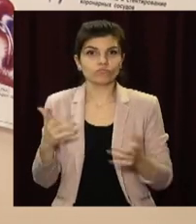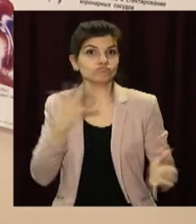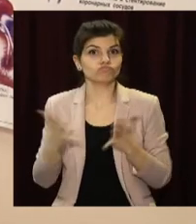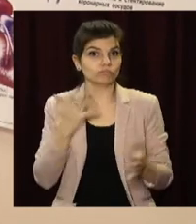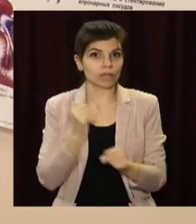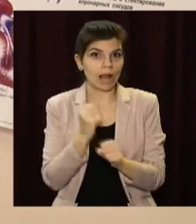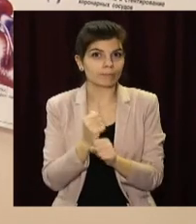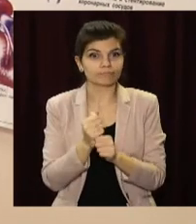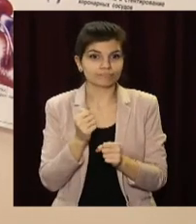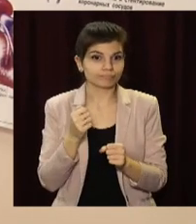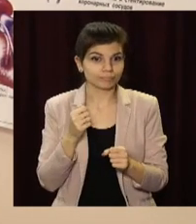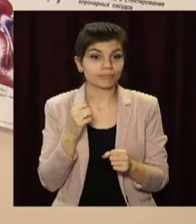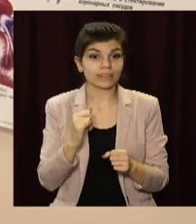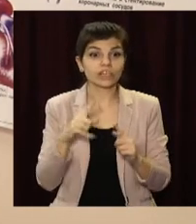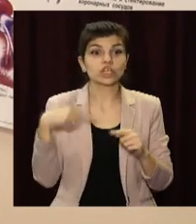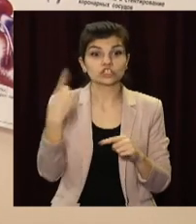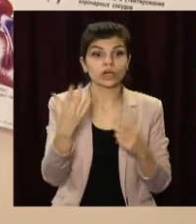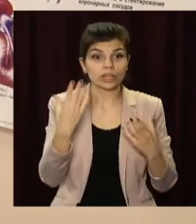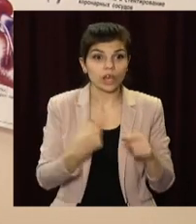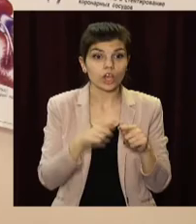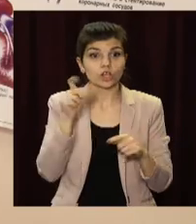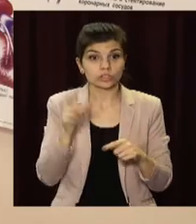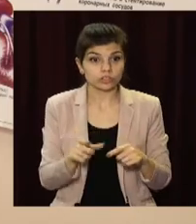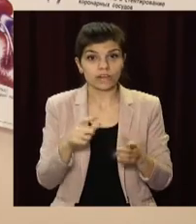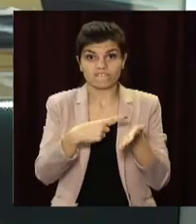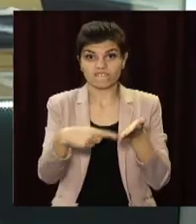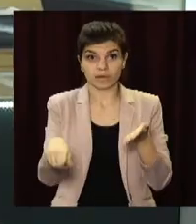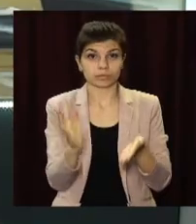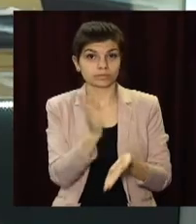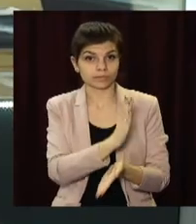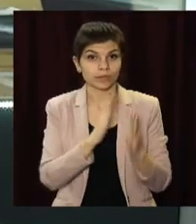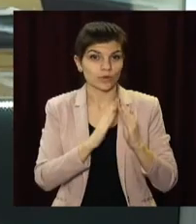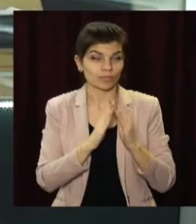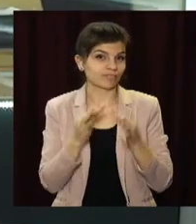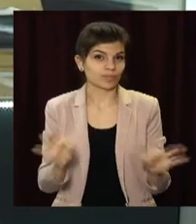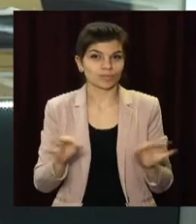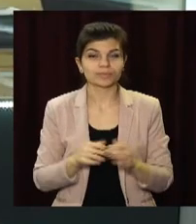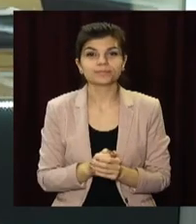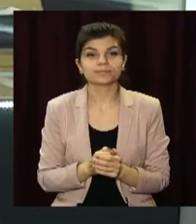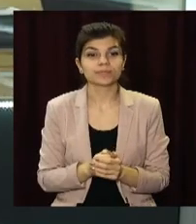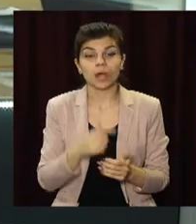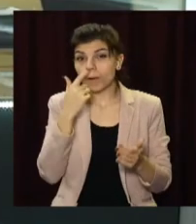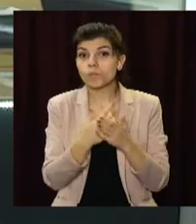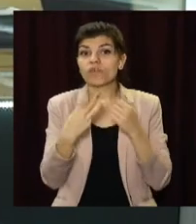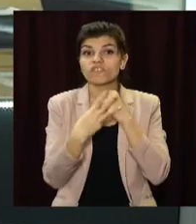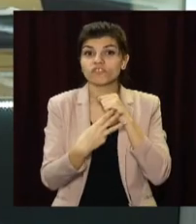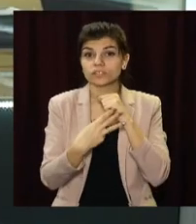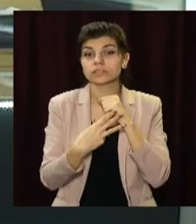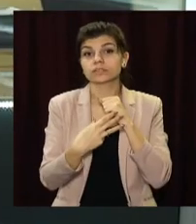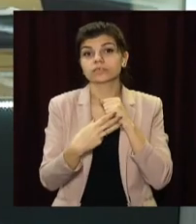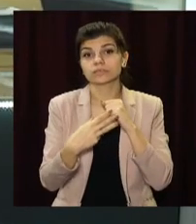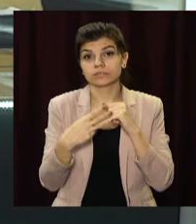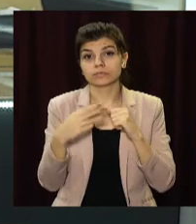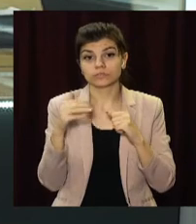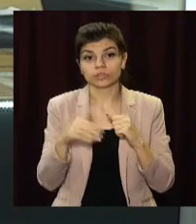работать, и на следующий день этот человек выписывается. Понад 18,5 тисяч літрів. Стільки